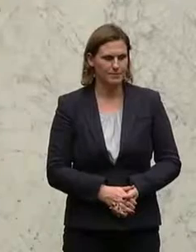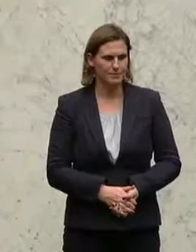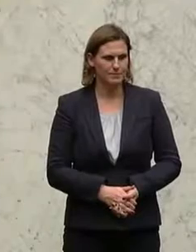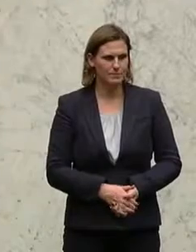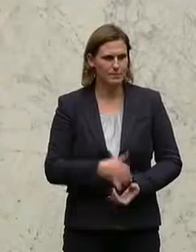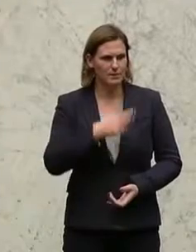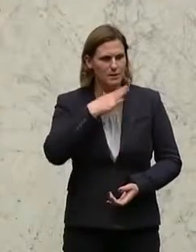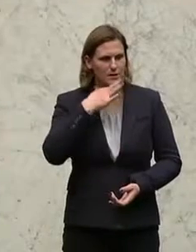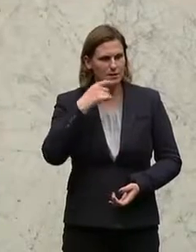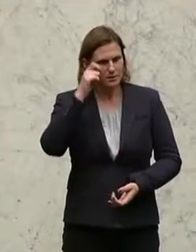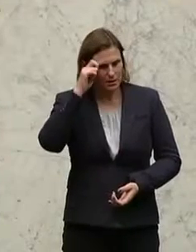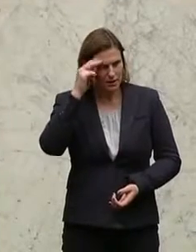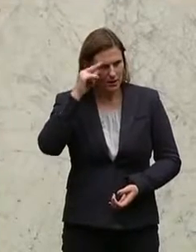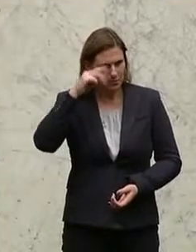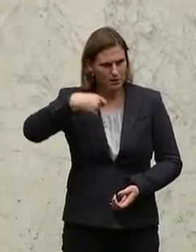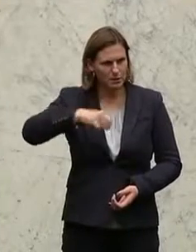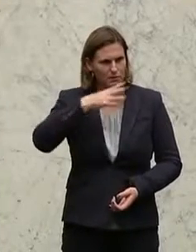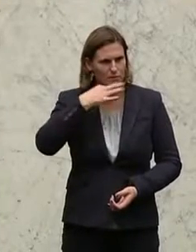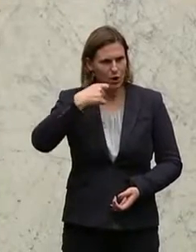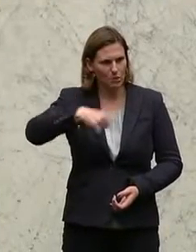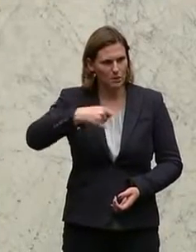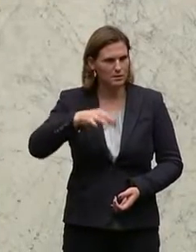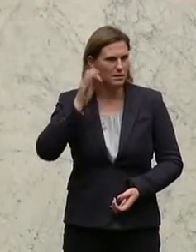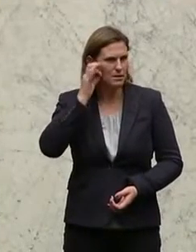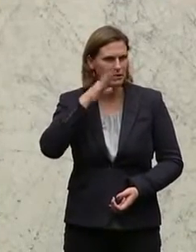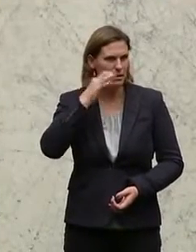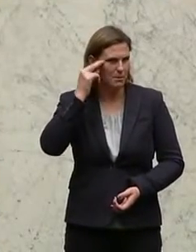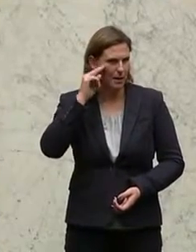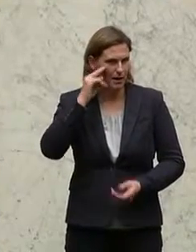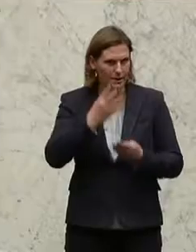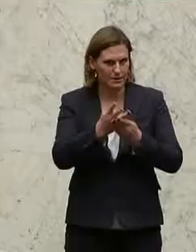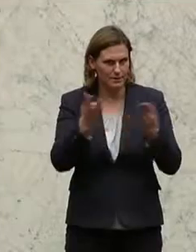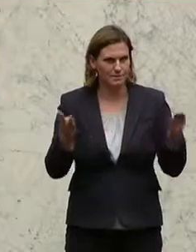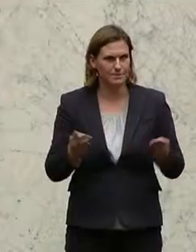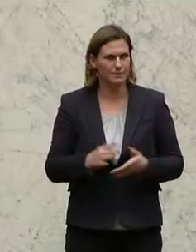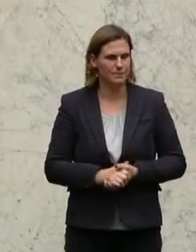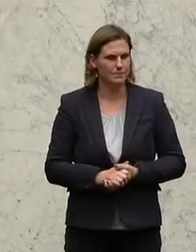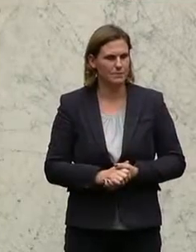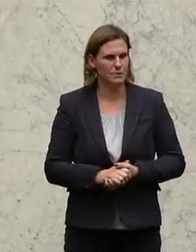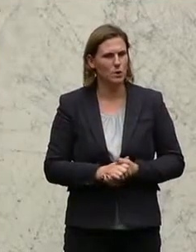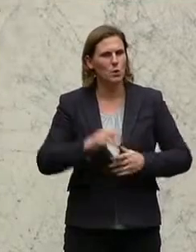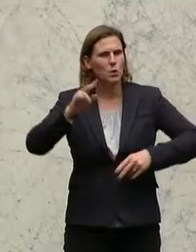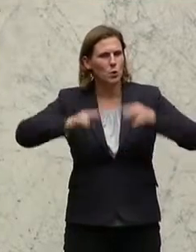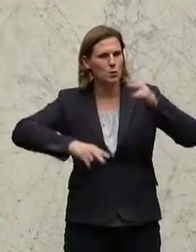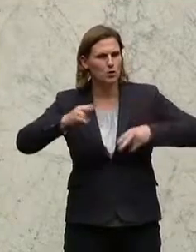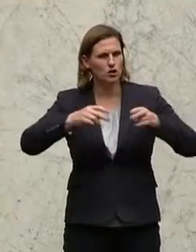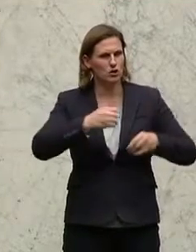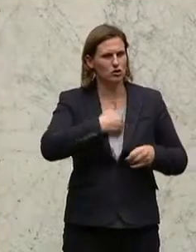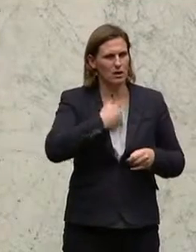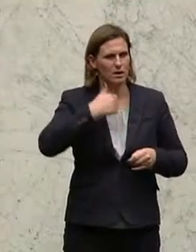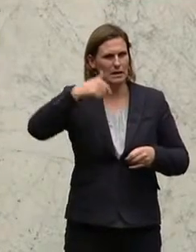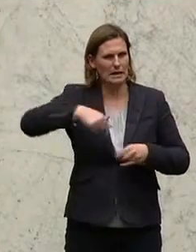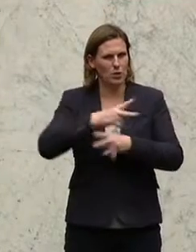Sehr geehrter Herr Präsident, sehr geehrte Frau Präsidentin, meine Damen und Herren, wie groß, glauben Sie, ist der Unterschied zwischen der Steiermark und